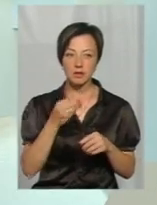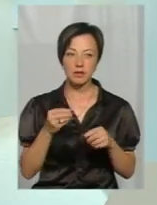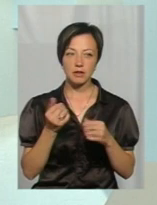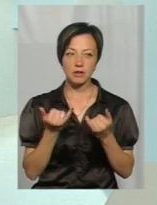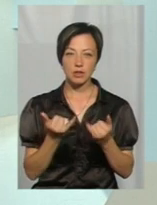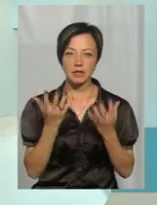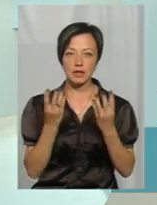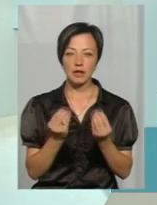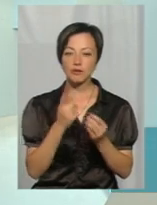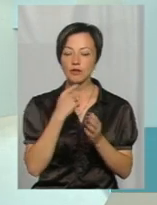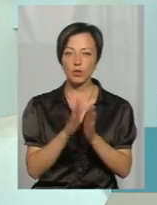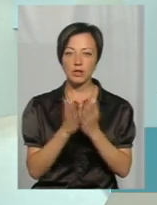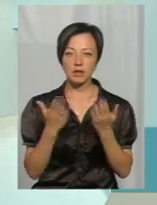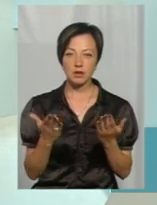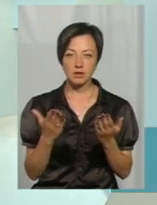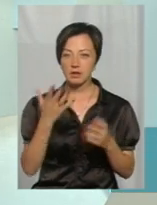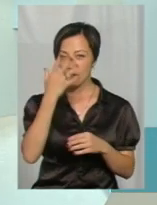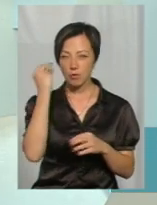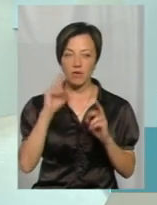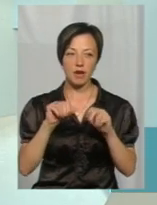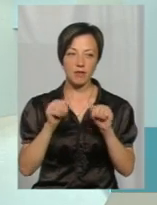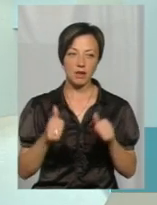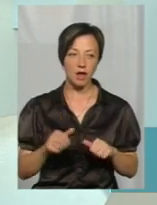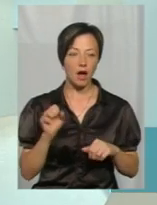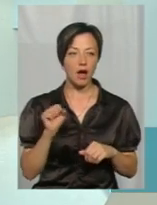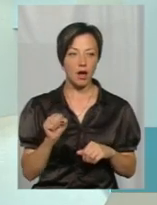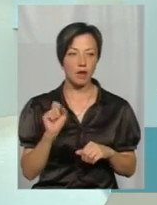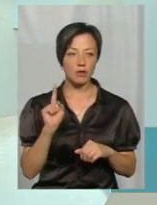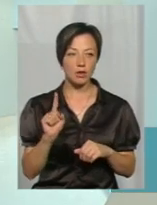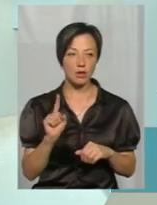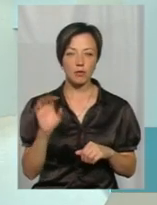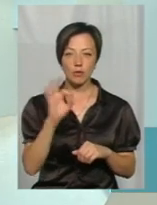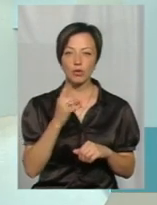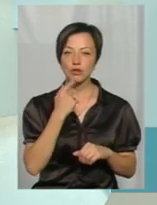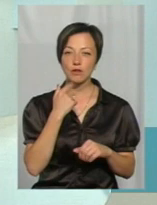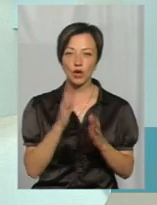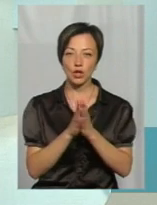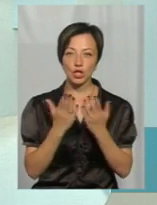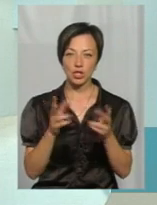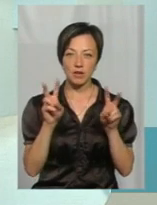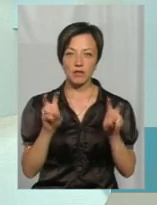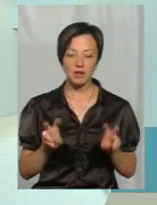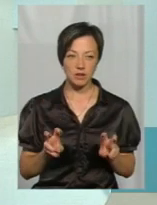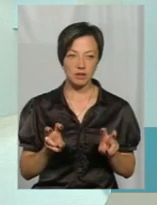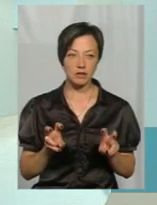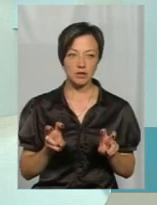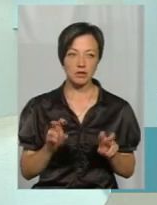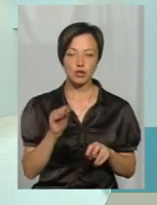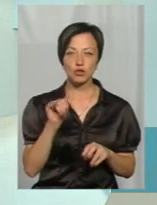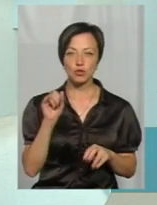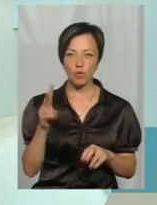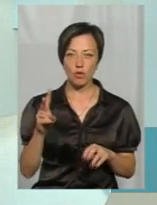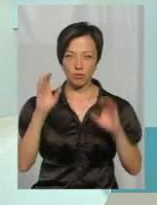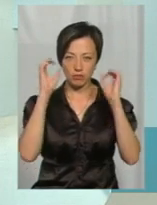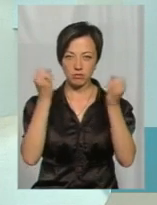день в Червоній книзі, і вже забули, як вона виглядає. А до речі, про Червонокнижних видів, жук-олень, з великими рогами